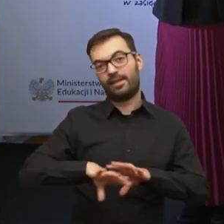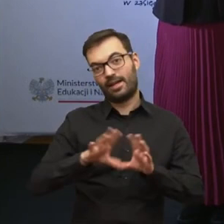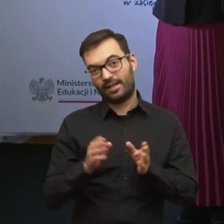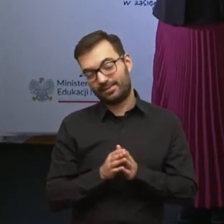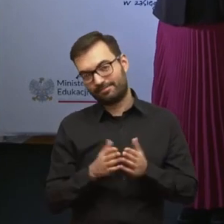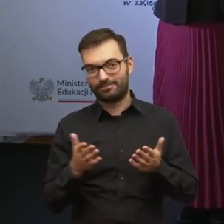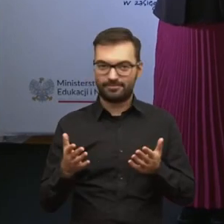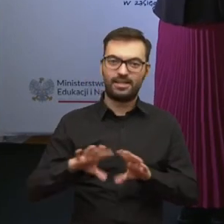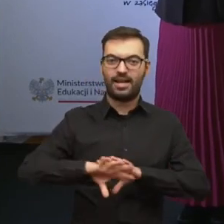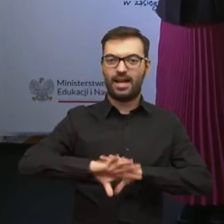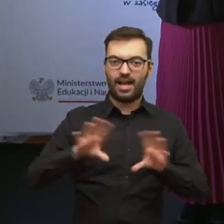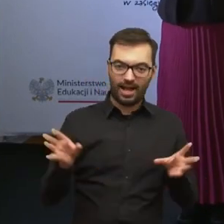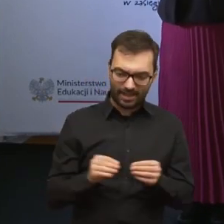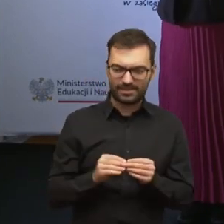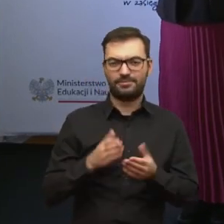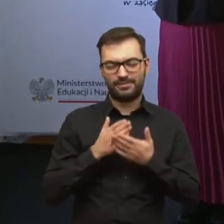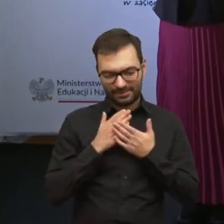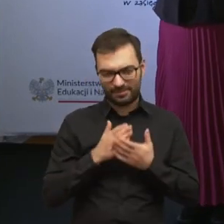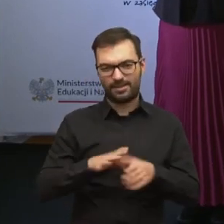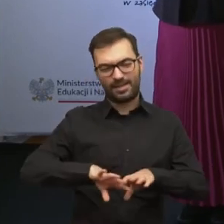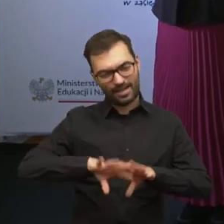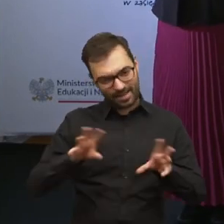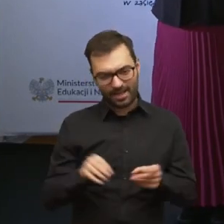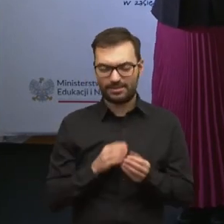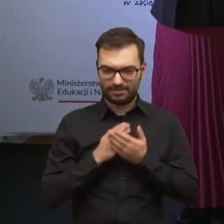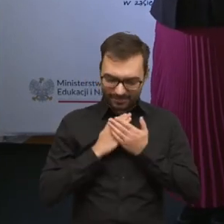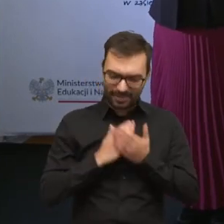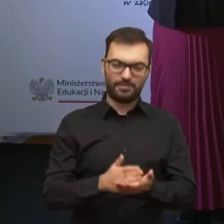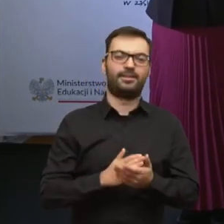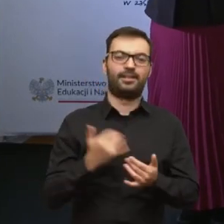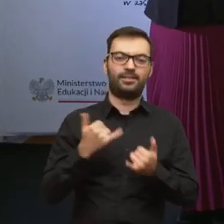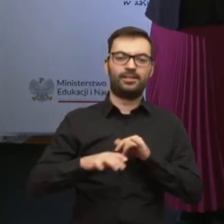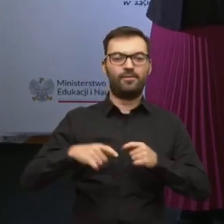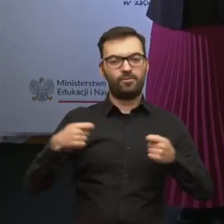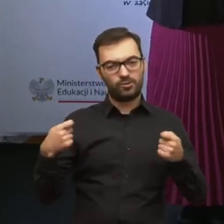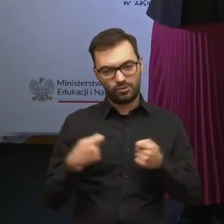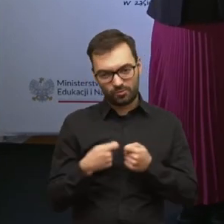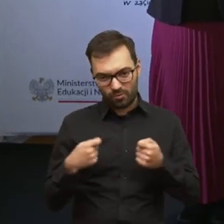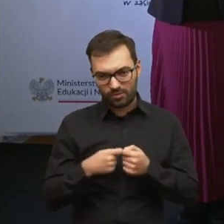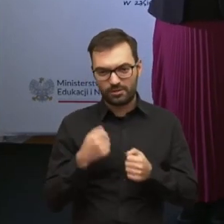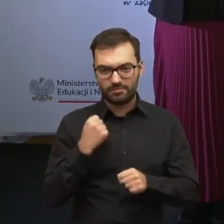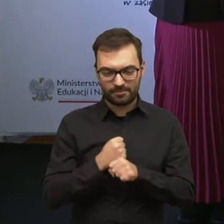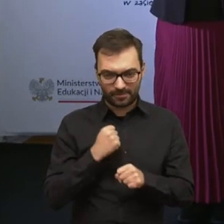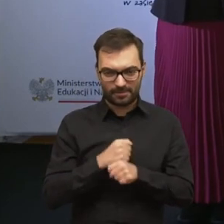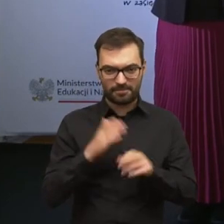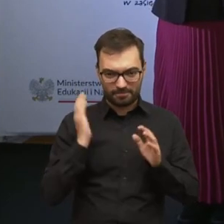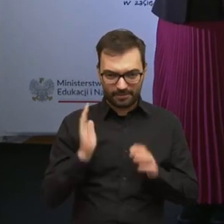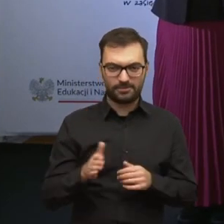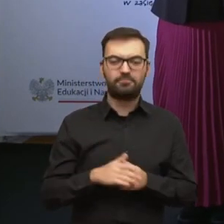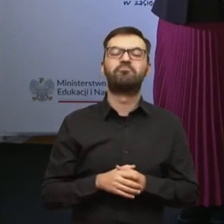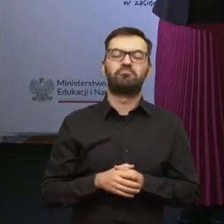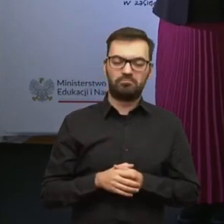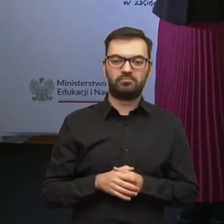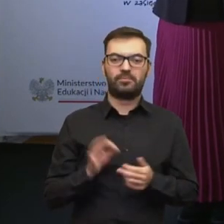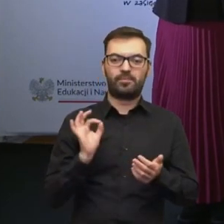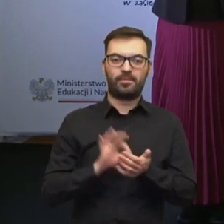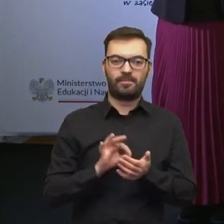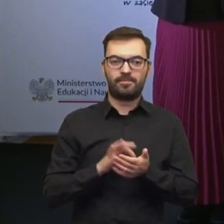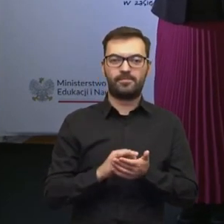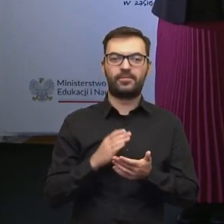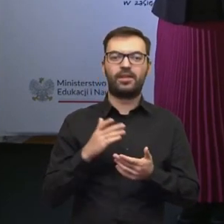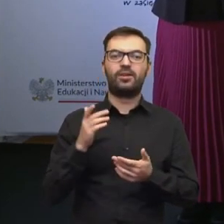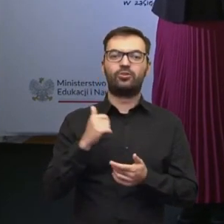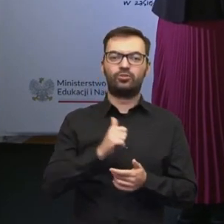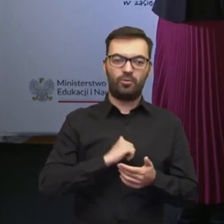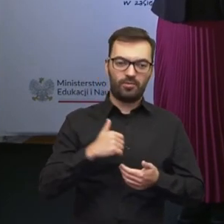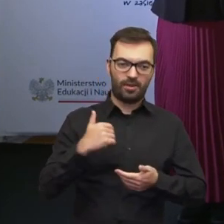może takie słowo, ale razem damy radę. Jak będziemy w tych działaniach właśnie wspólnie, to pomożemy i